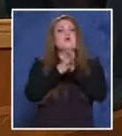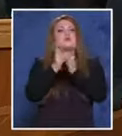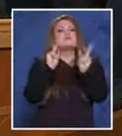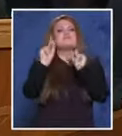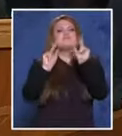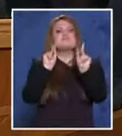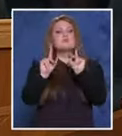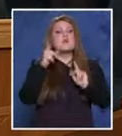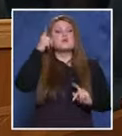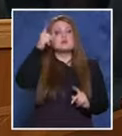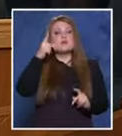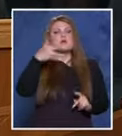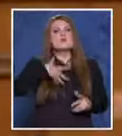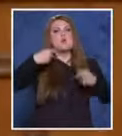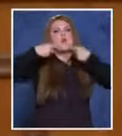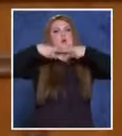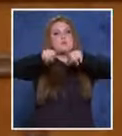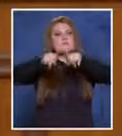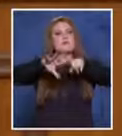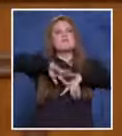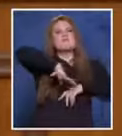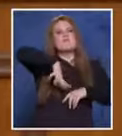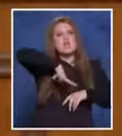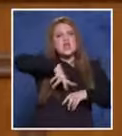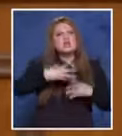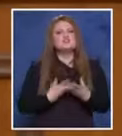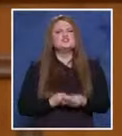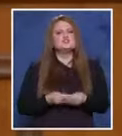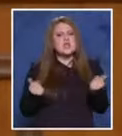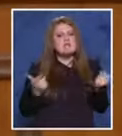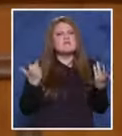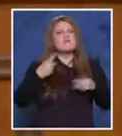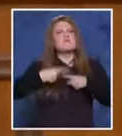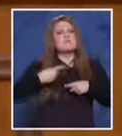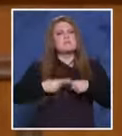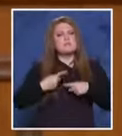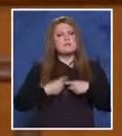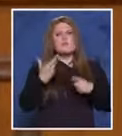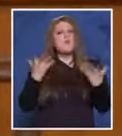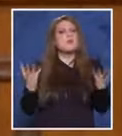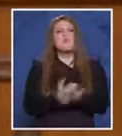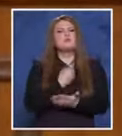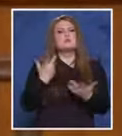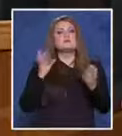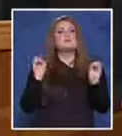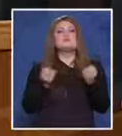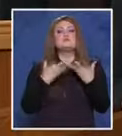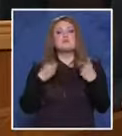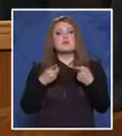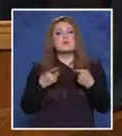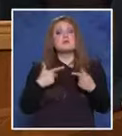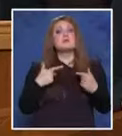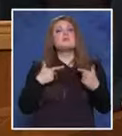Разбрах, че има някакви обвинения в кражби. Изчезват някакви предмети. Откъде тръгва всичко това? Да. Ние се